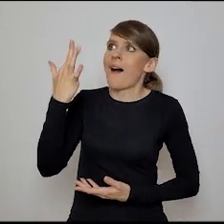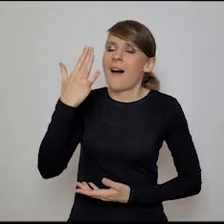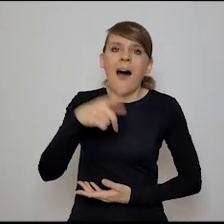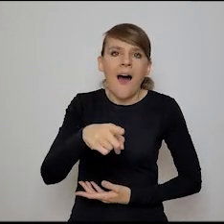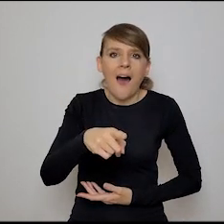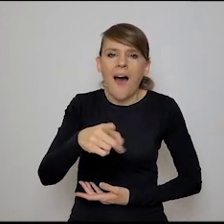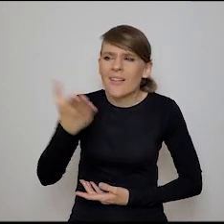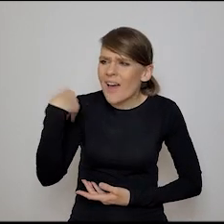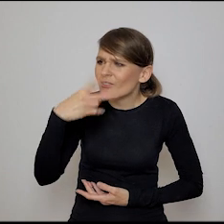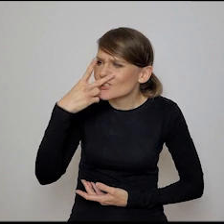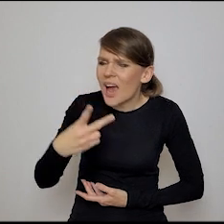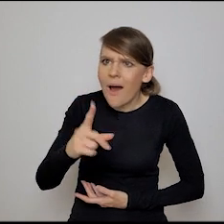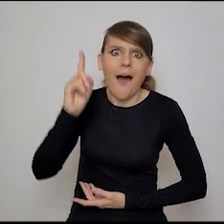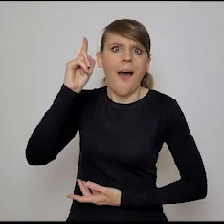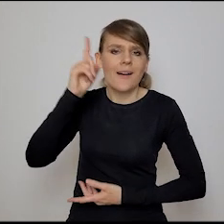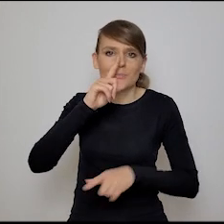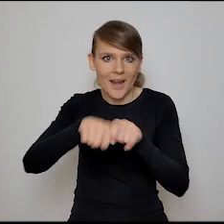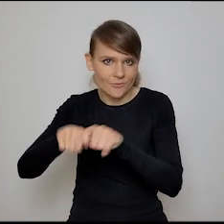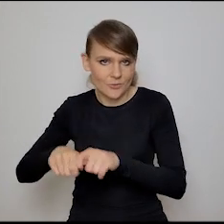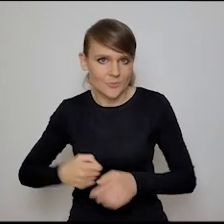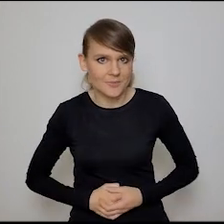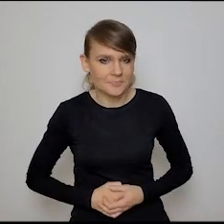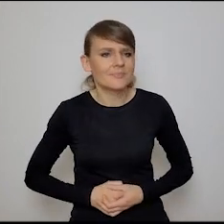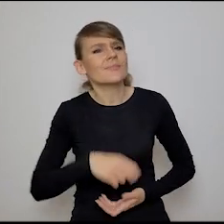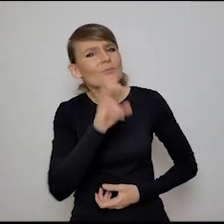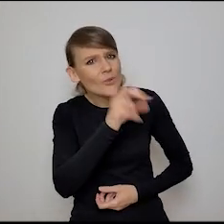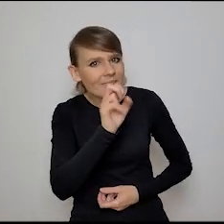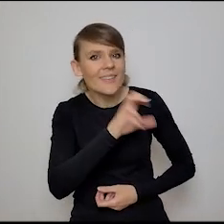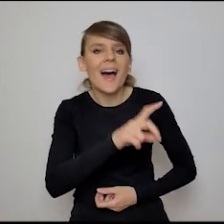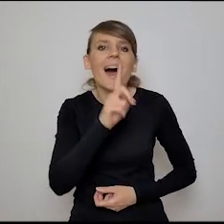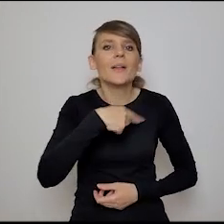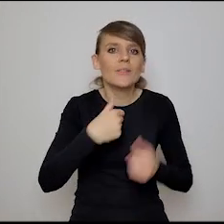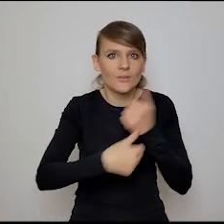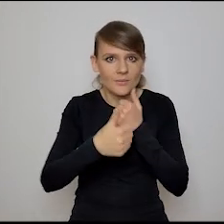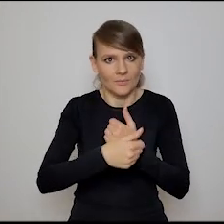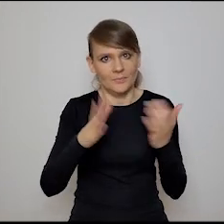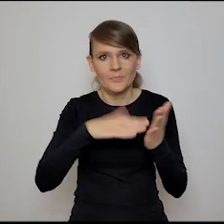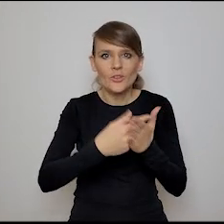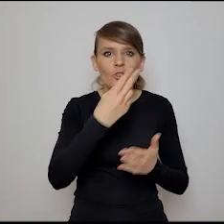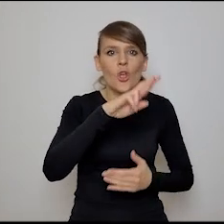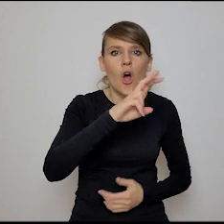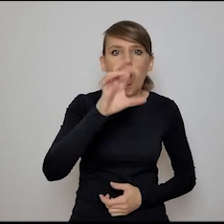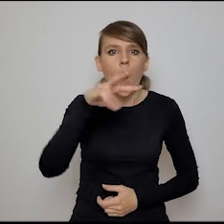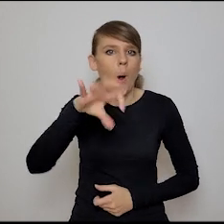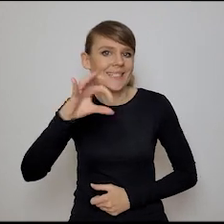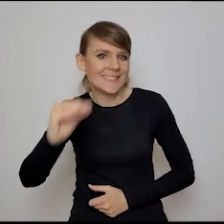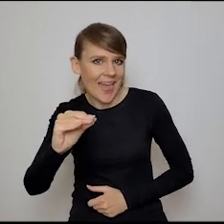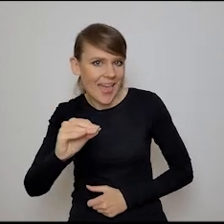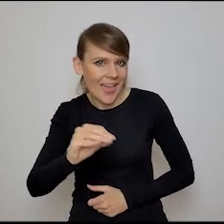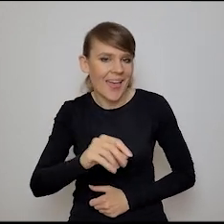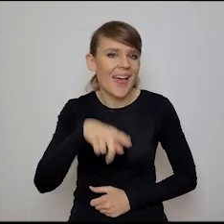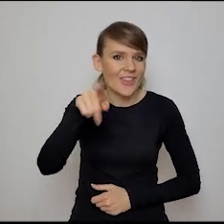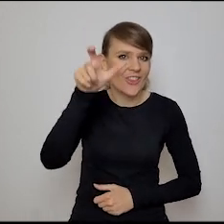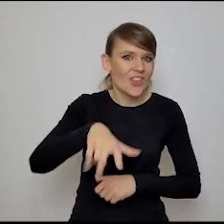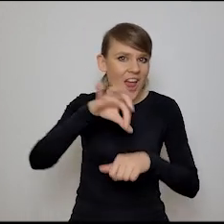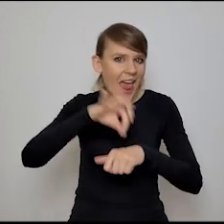widziałem, a sprawdźmy to. sensie... ale mi chodzi o, wiesz, że doktor haus, tak? To jest taki przykład,